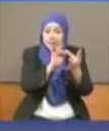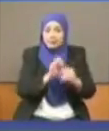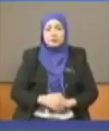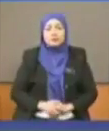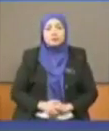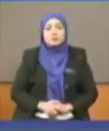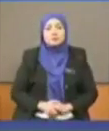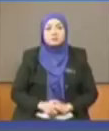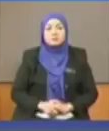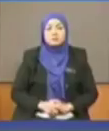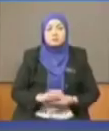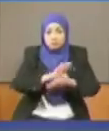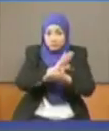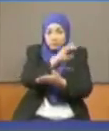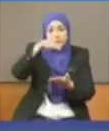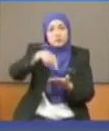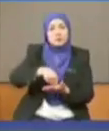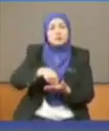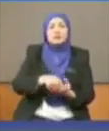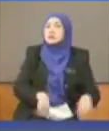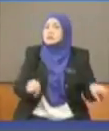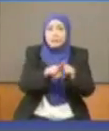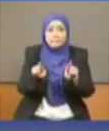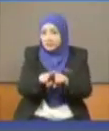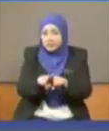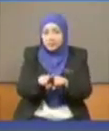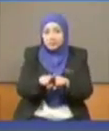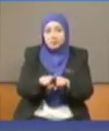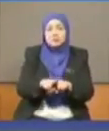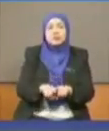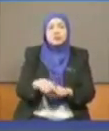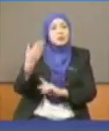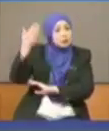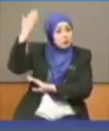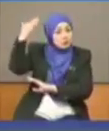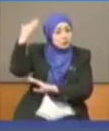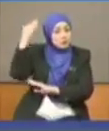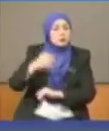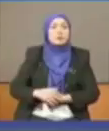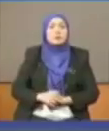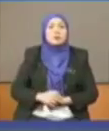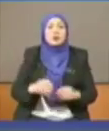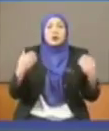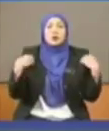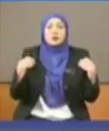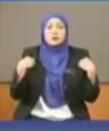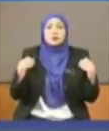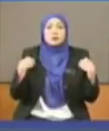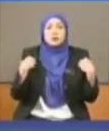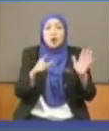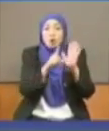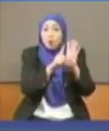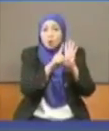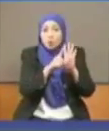Slip ini adalah seperti mana slip-slip sebelum ini, di mana dia ada jatah negara dan juga di bawah itu ada